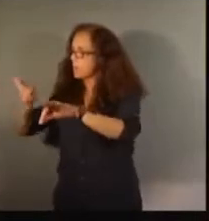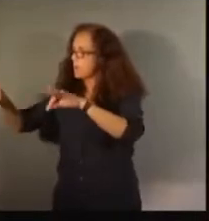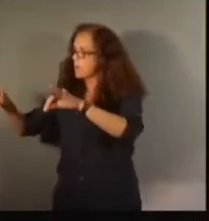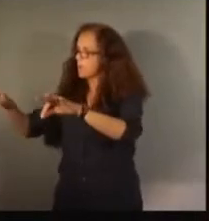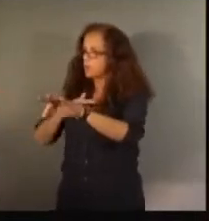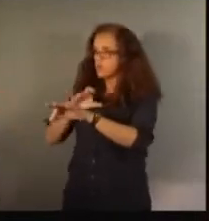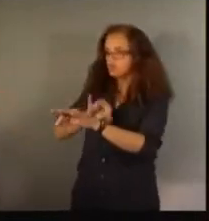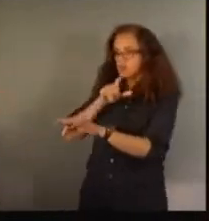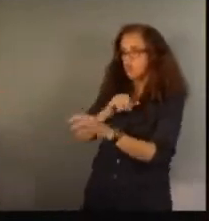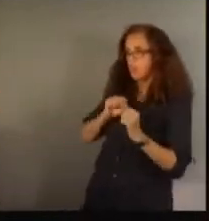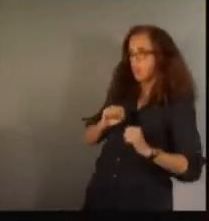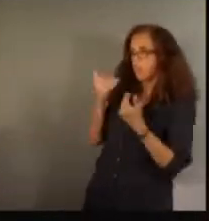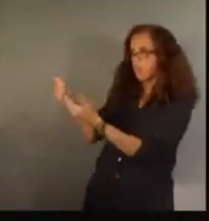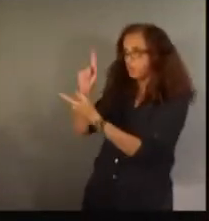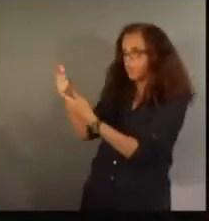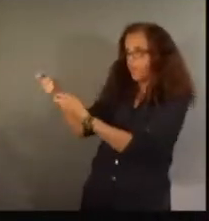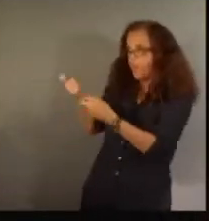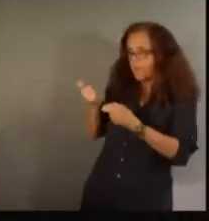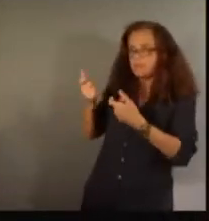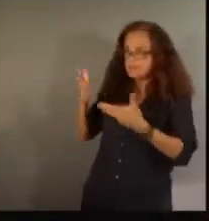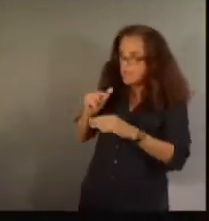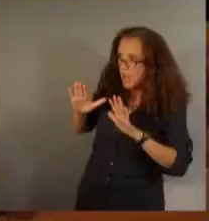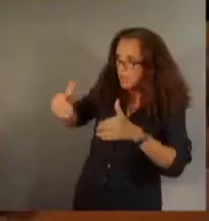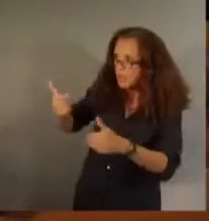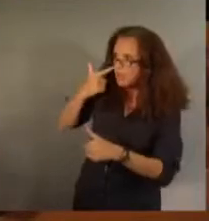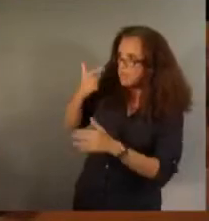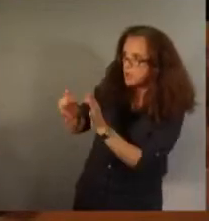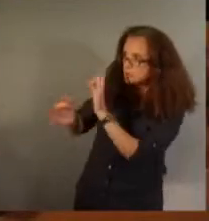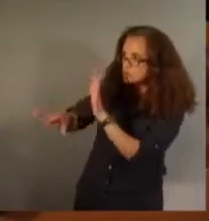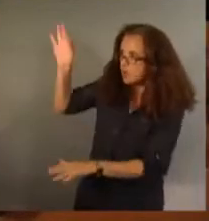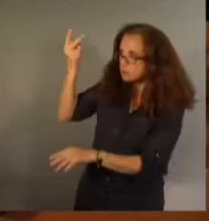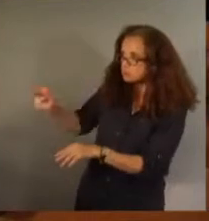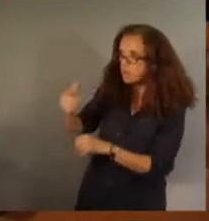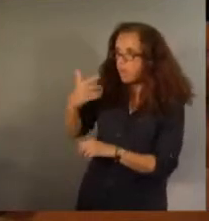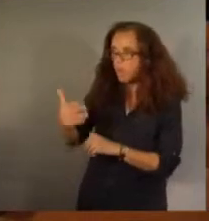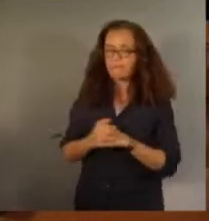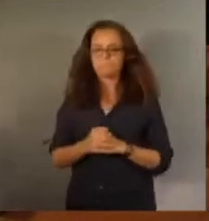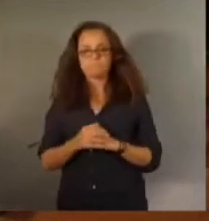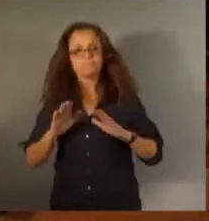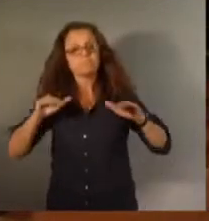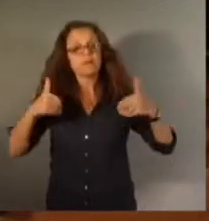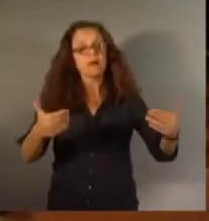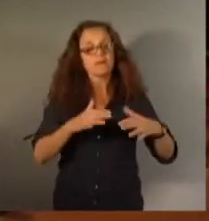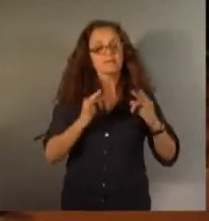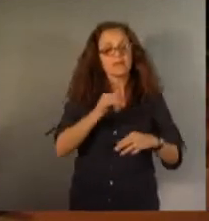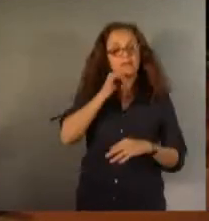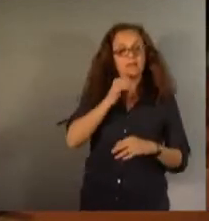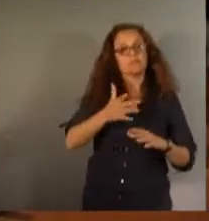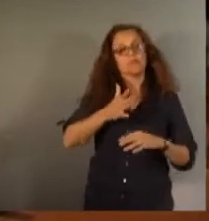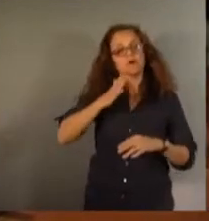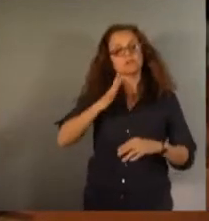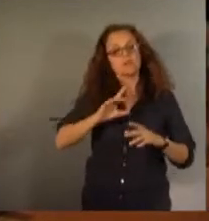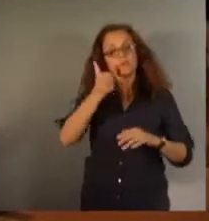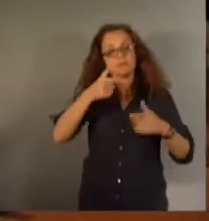'attirer. Et attendre voir quel choix il fait. Après ça, Matteo Renzi, l'ancien Premier ministre